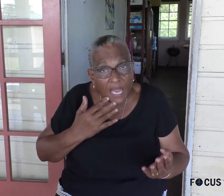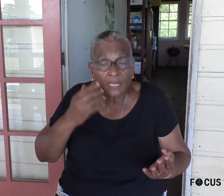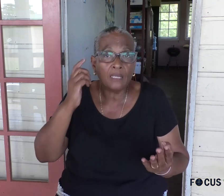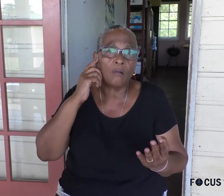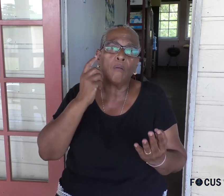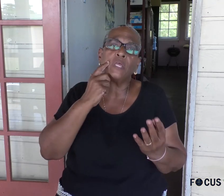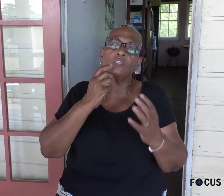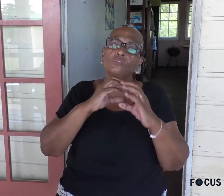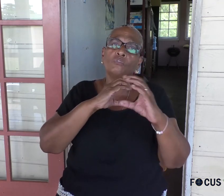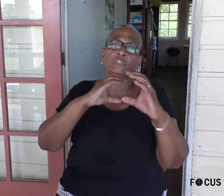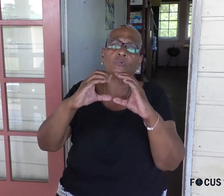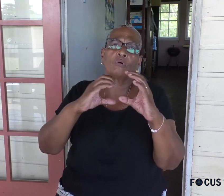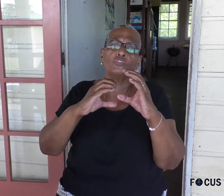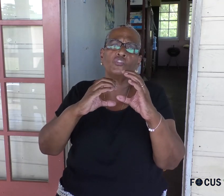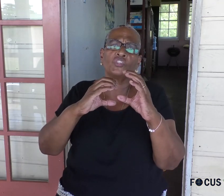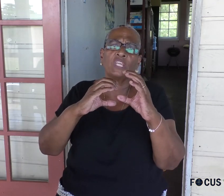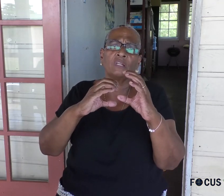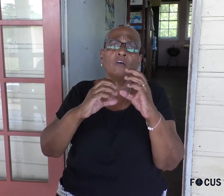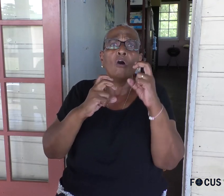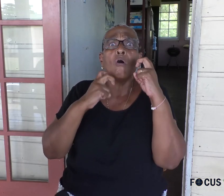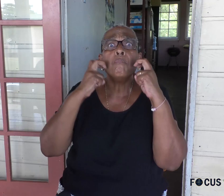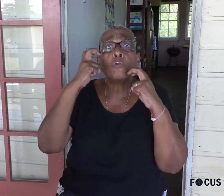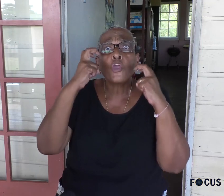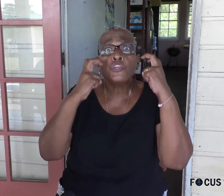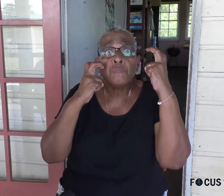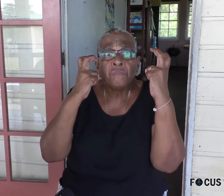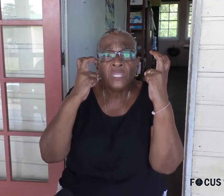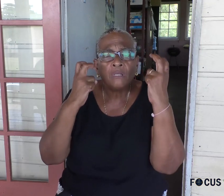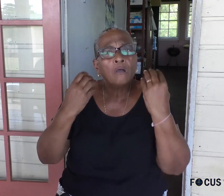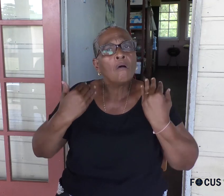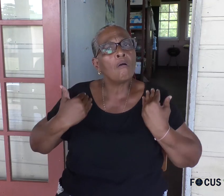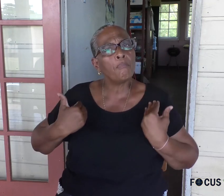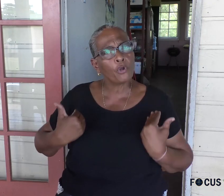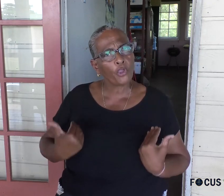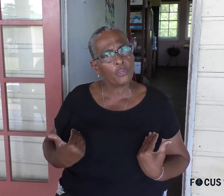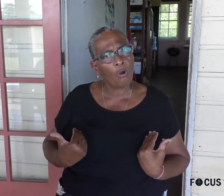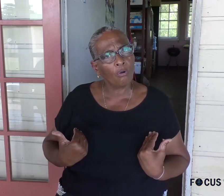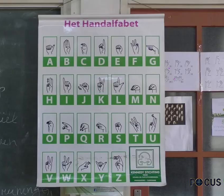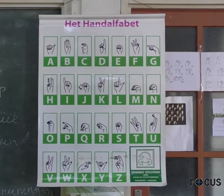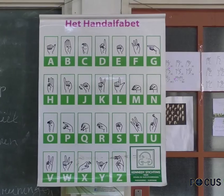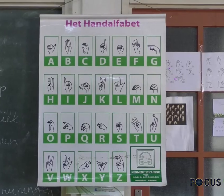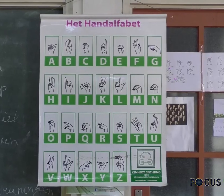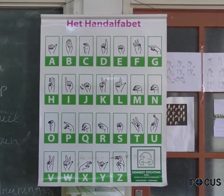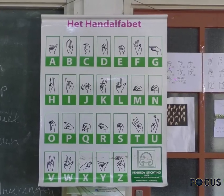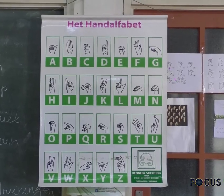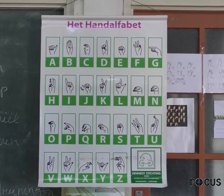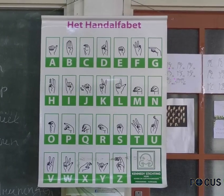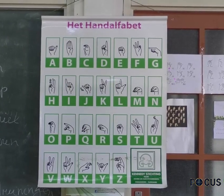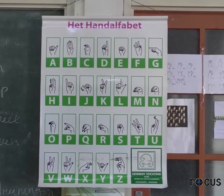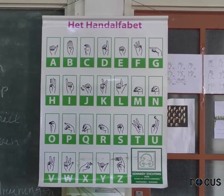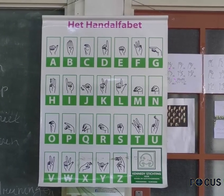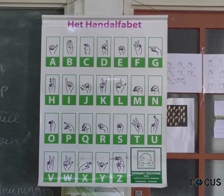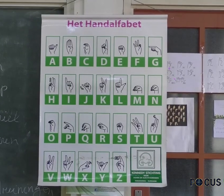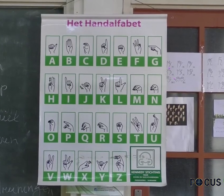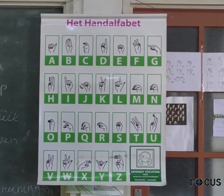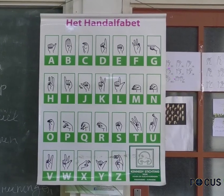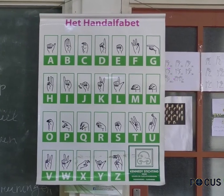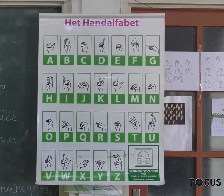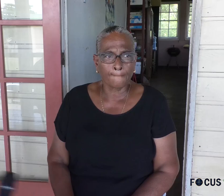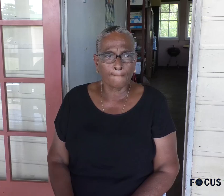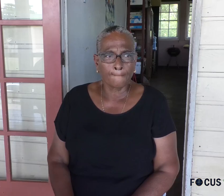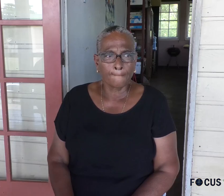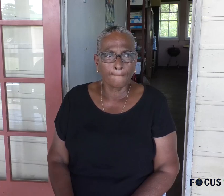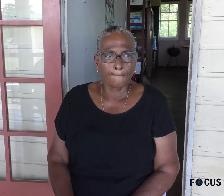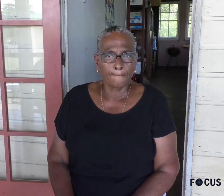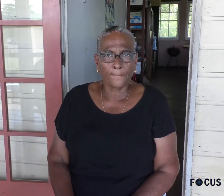zo gemakkelijk om met een doven te communiceren. Gebruik je mimiek. Gebruik je houding. En ondersteun het met gebaren.